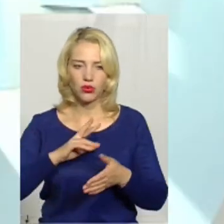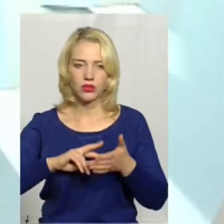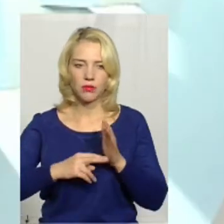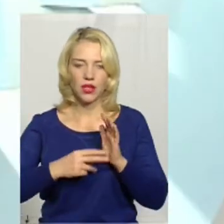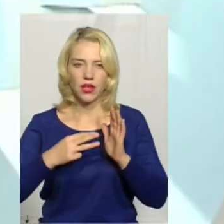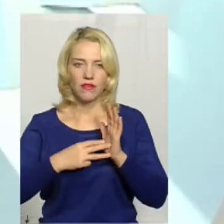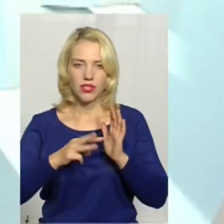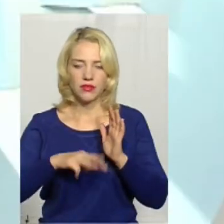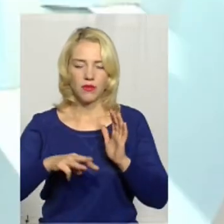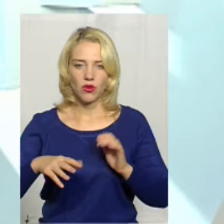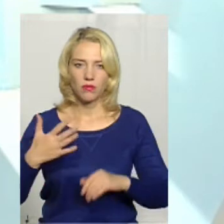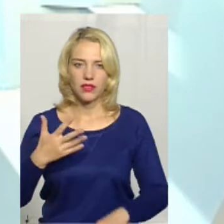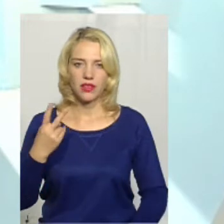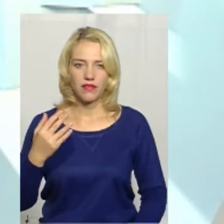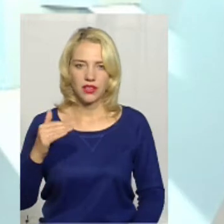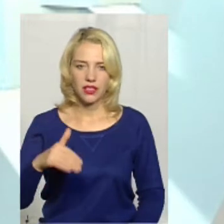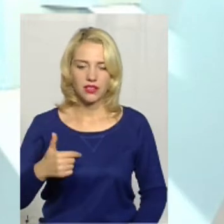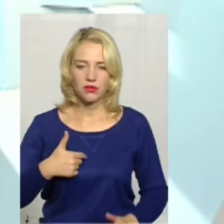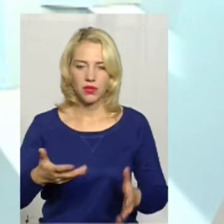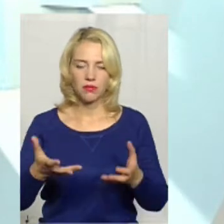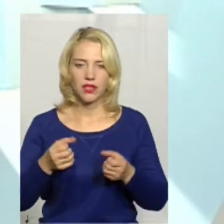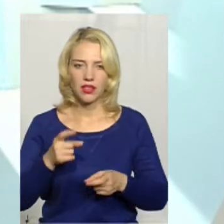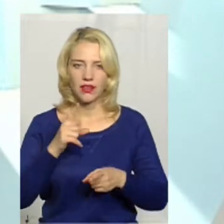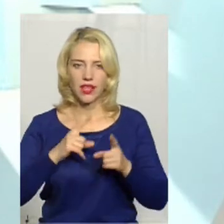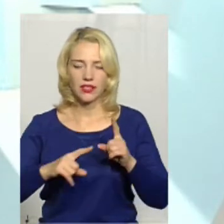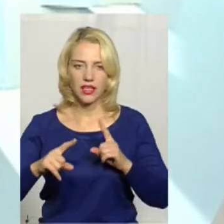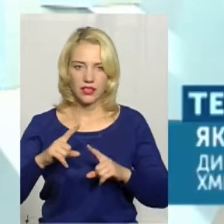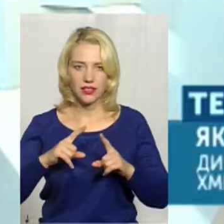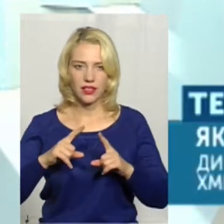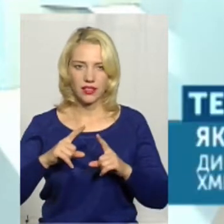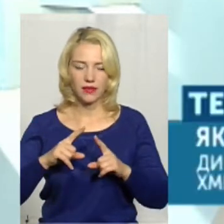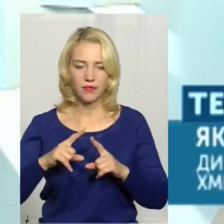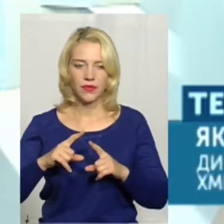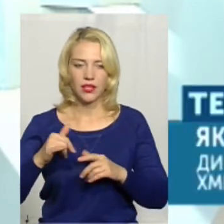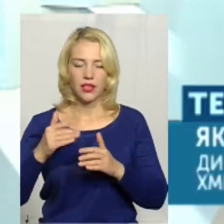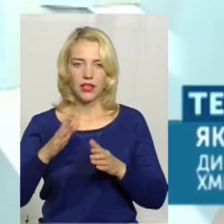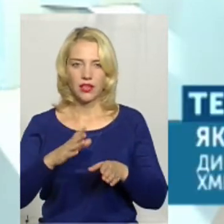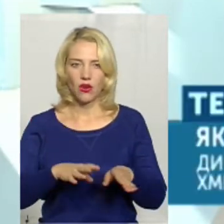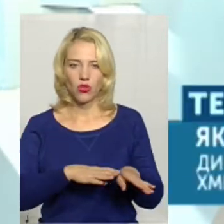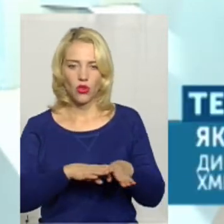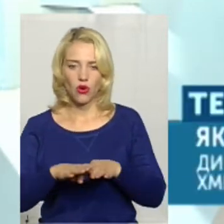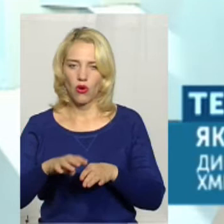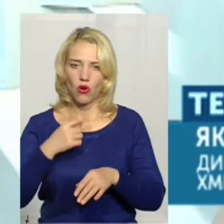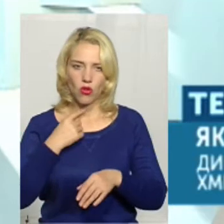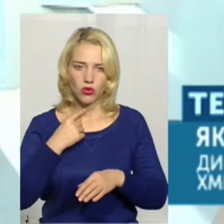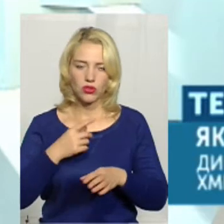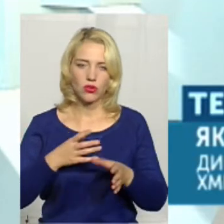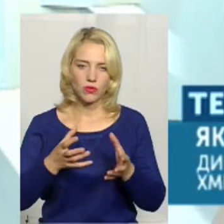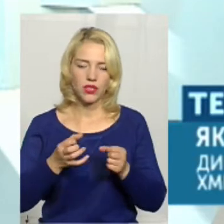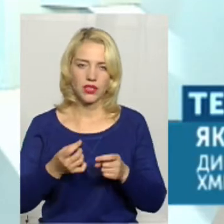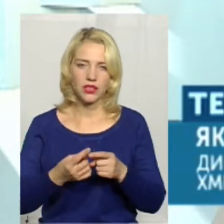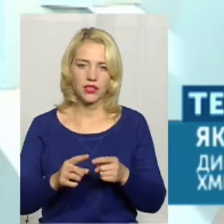8 мільйонів 52 тисячі ми прийняли на сесії. І майже одноголосно прийняли це рішення.